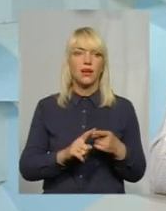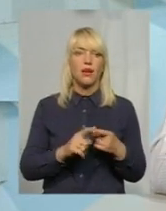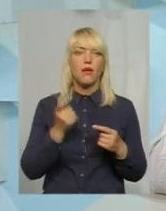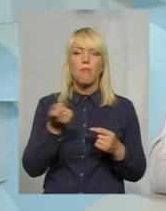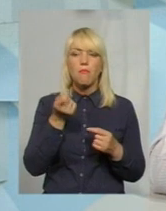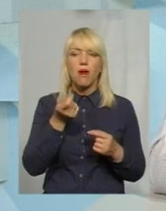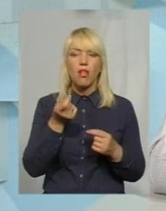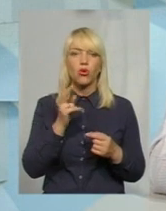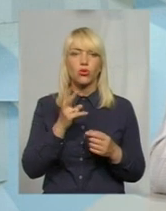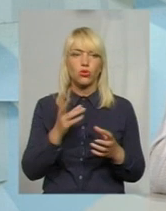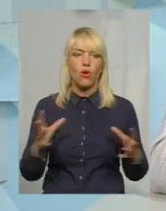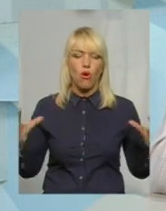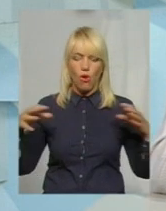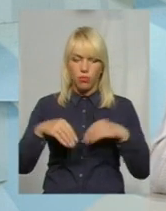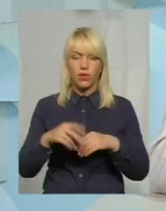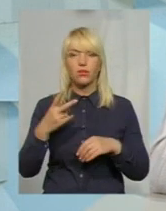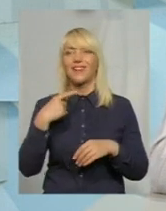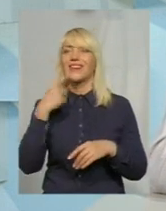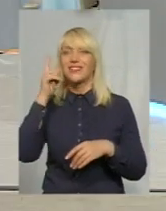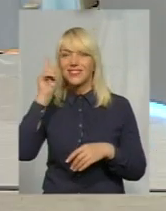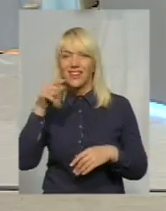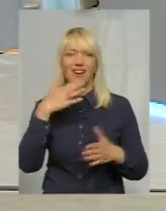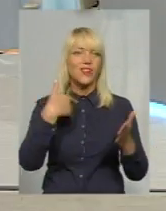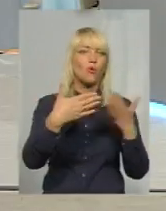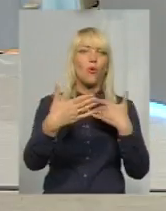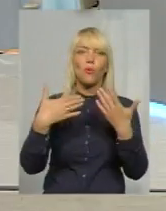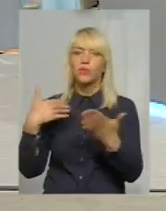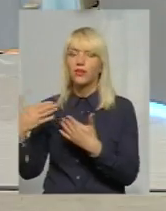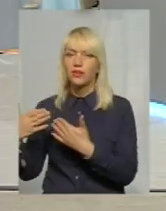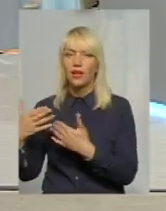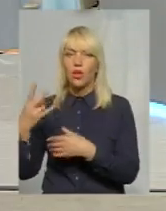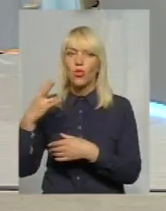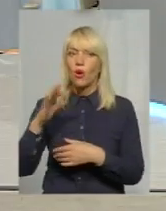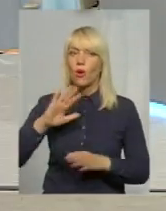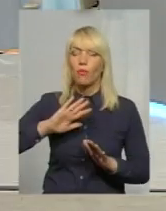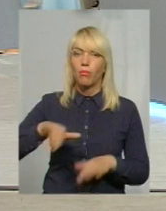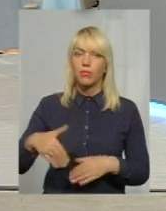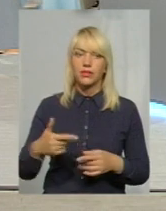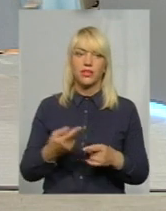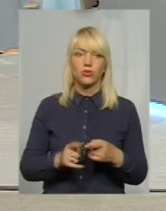об'єднується. Вони один друг знають, спілкуються. Але після того, чи